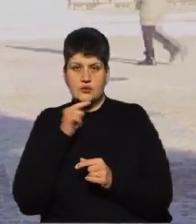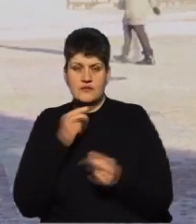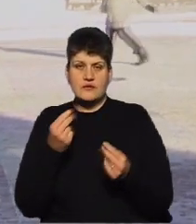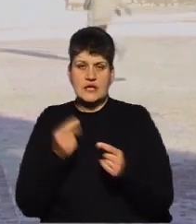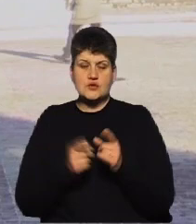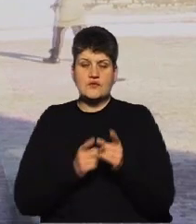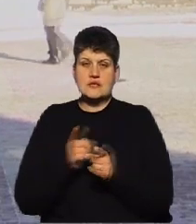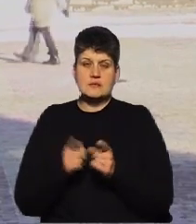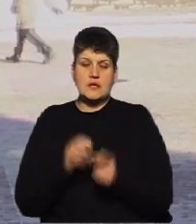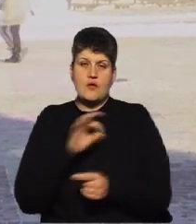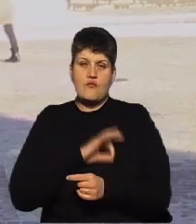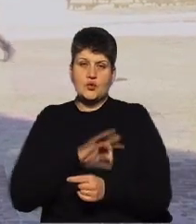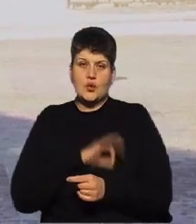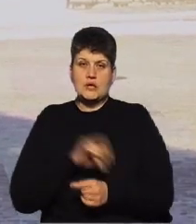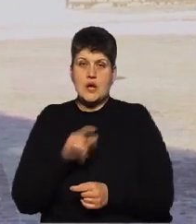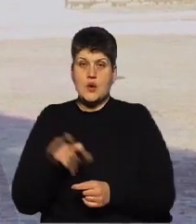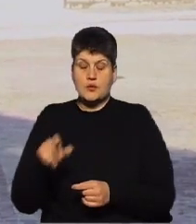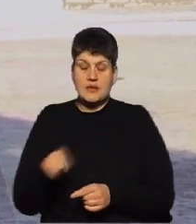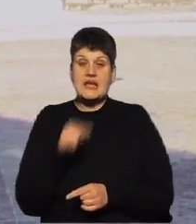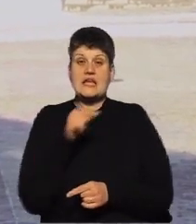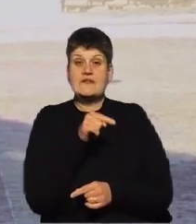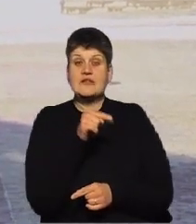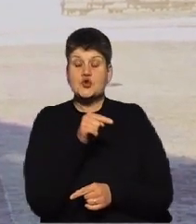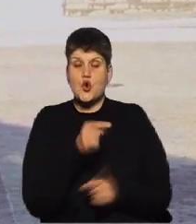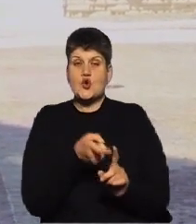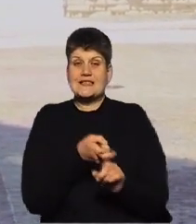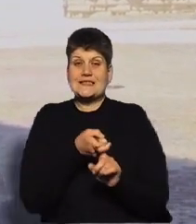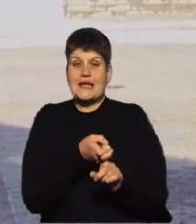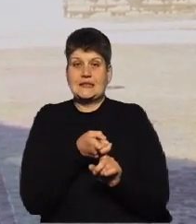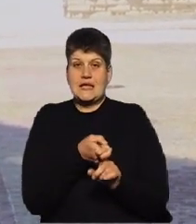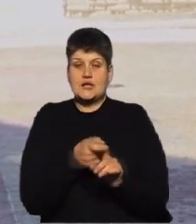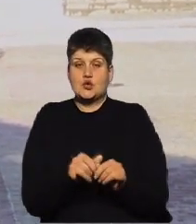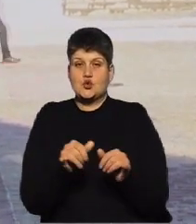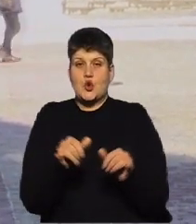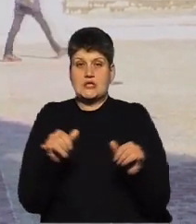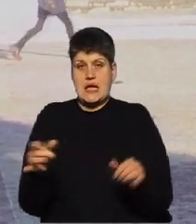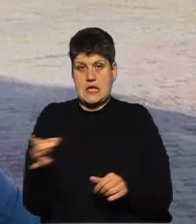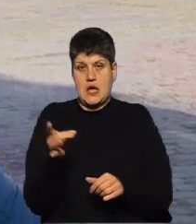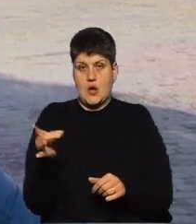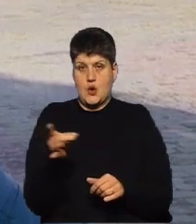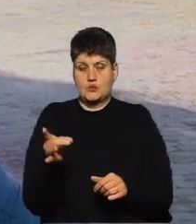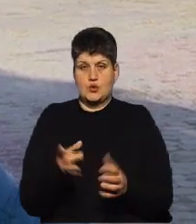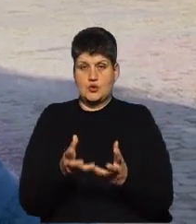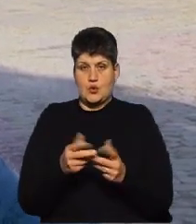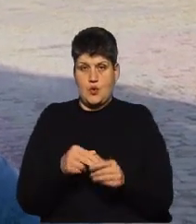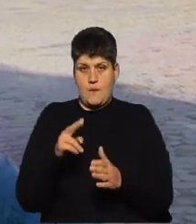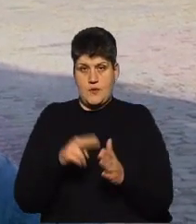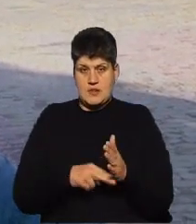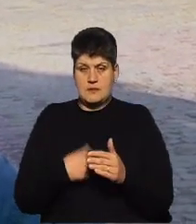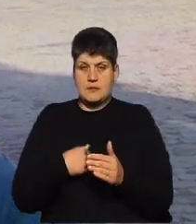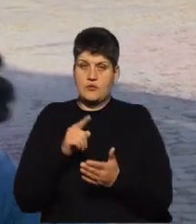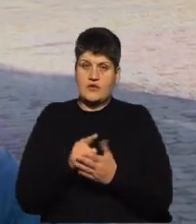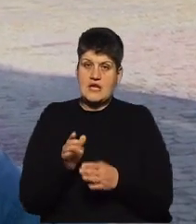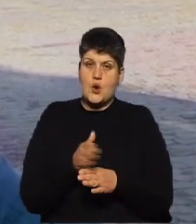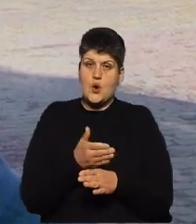в доходах громадян. І від цього якраз саме і залежить зростання розміру саме розрахункового податку. Ми повинні розмежовувати